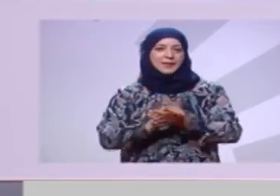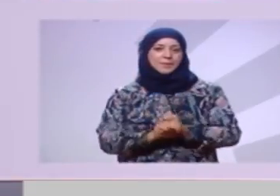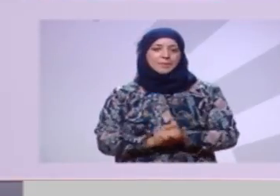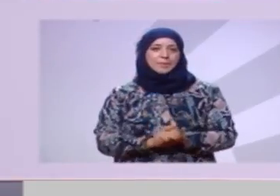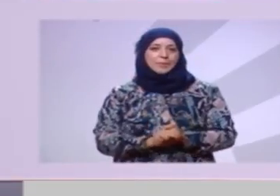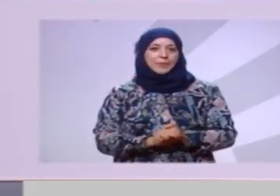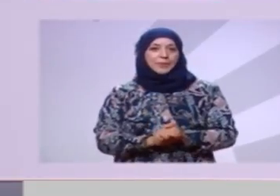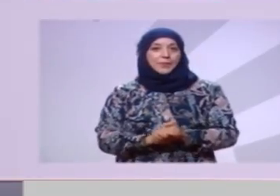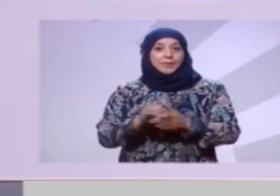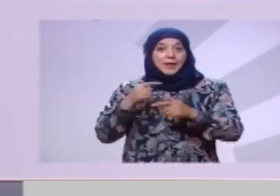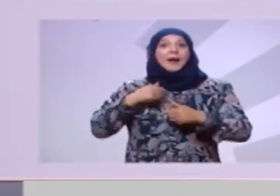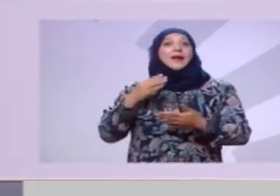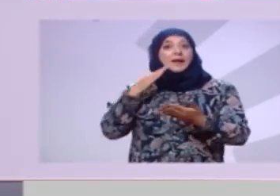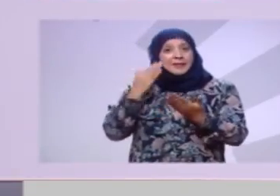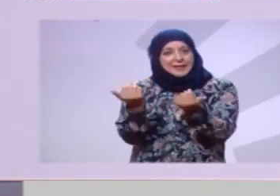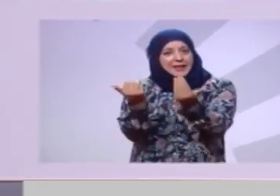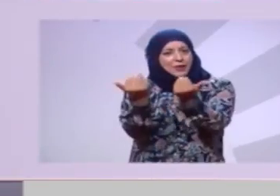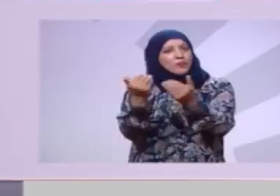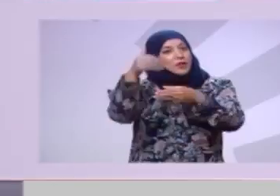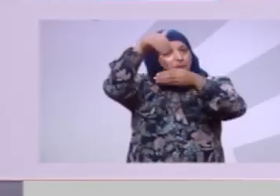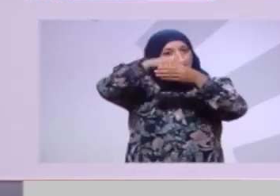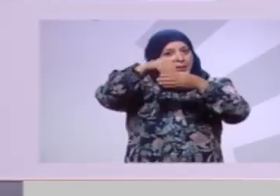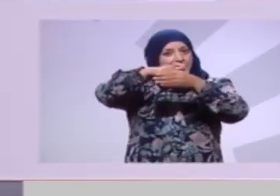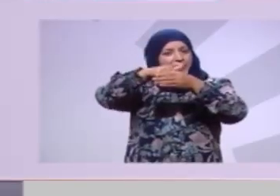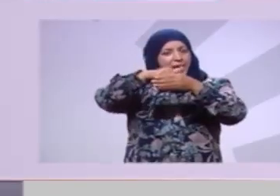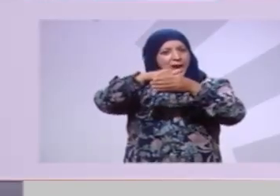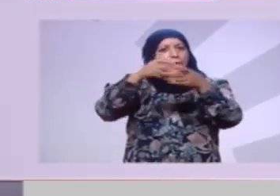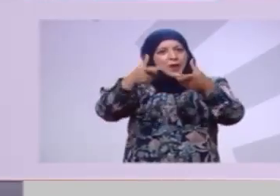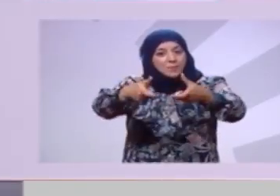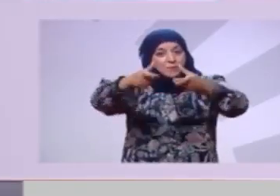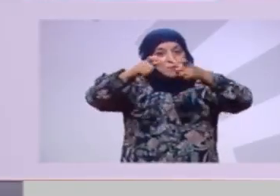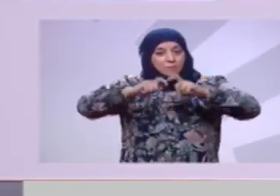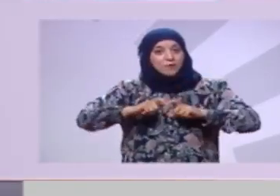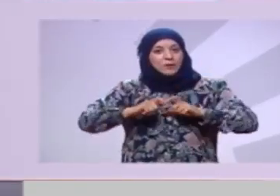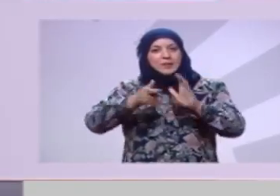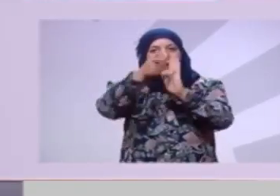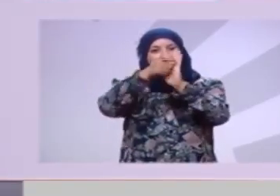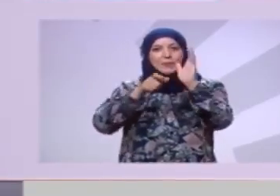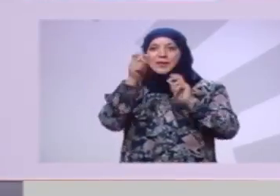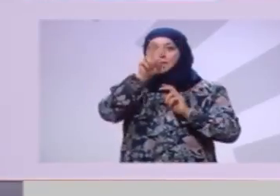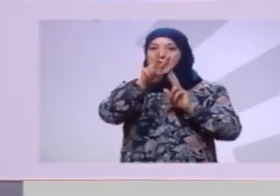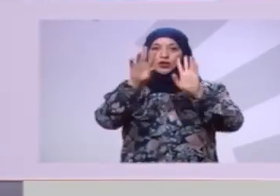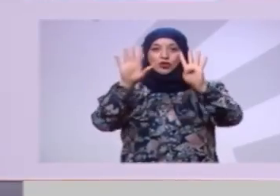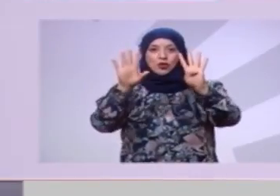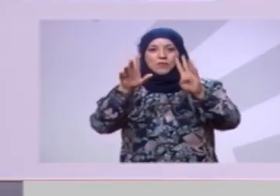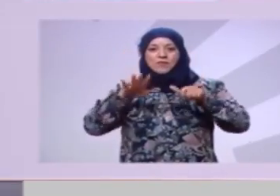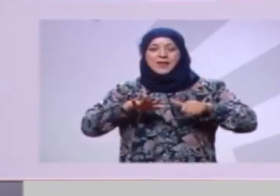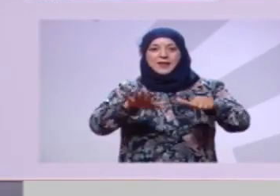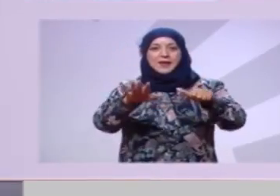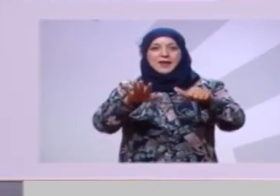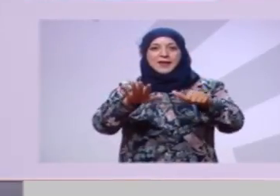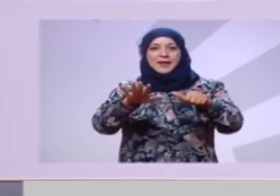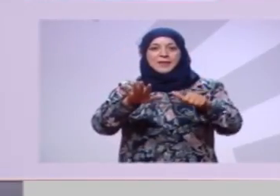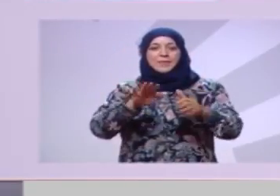نعملوا عليكم أعطيوا فرصة للقائمة عدد 29 في أريانا